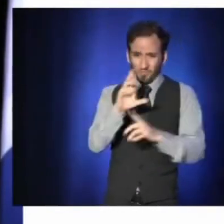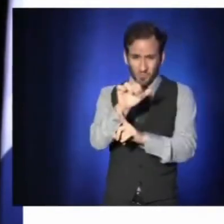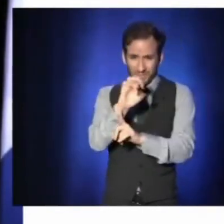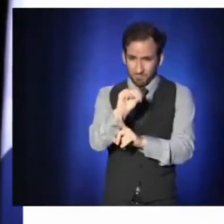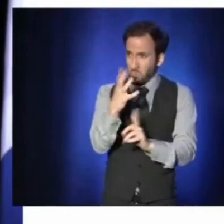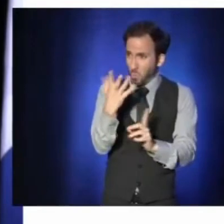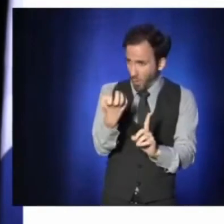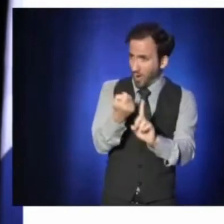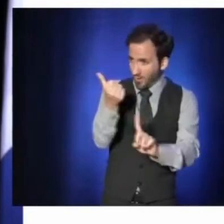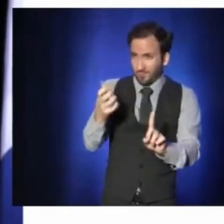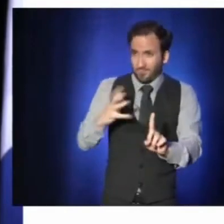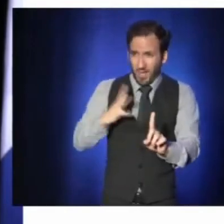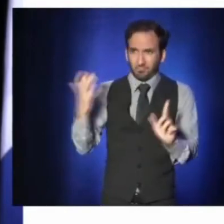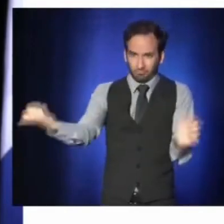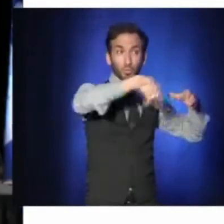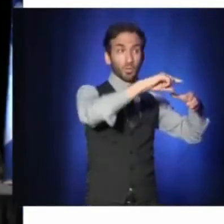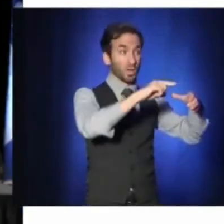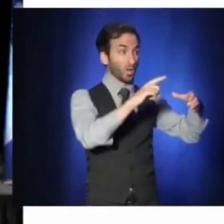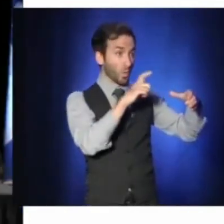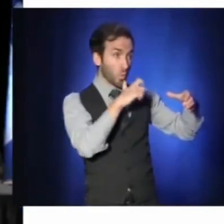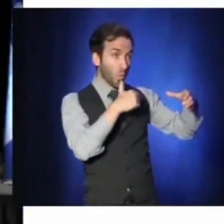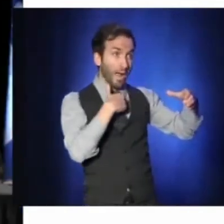'action, voici ce qu'il a répondu.